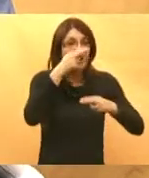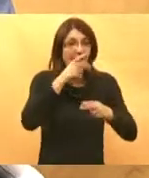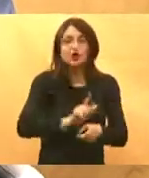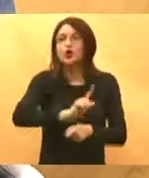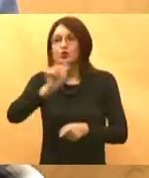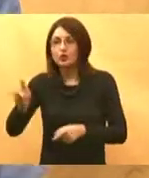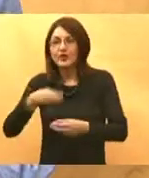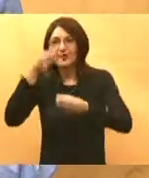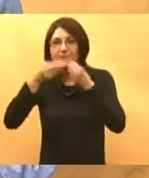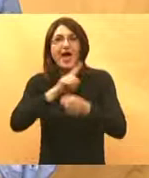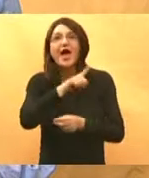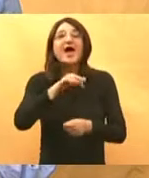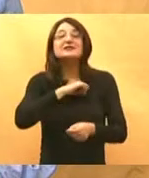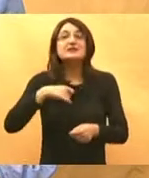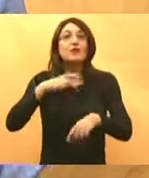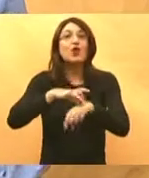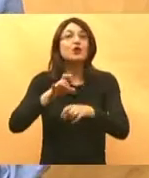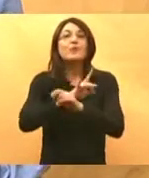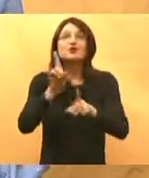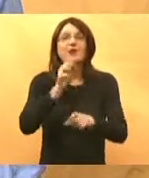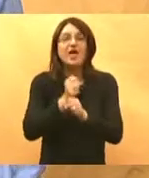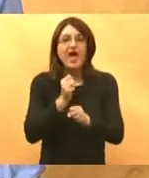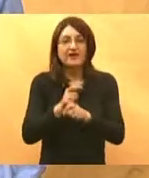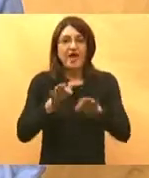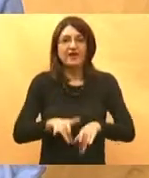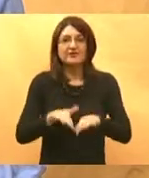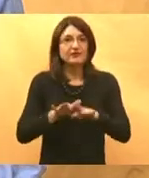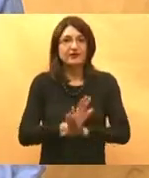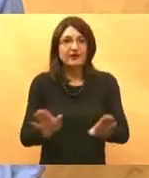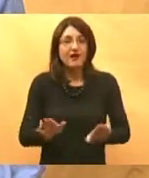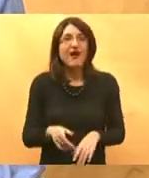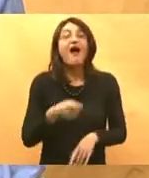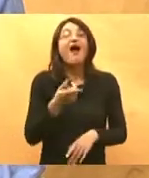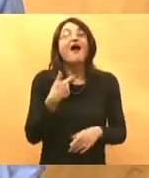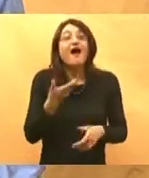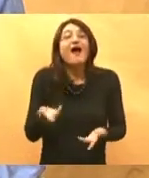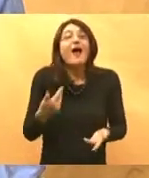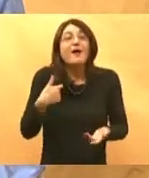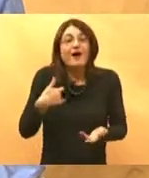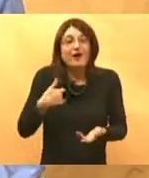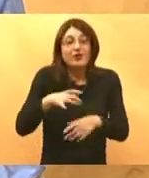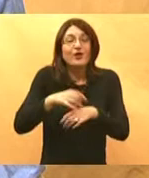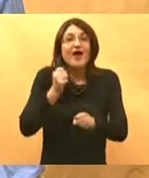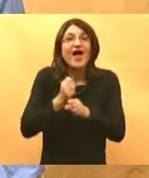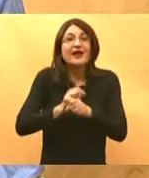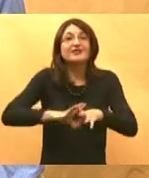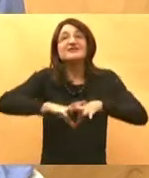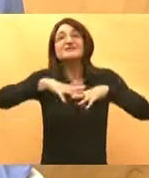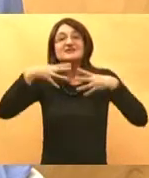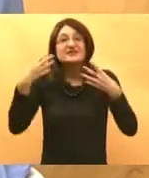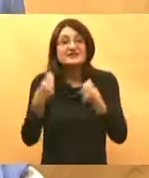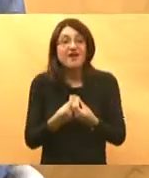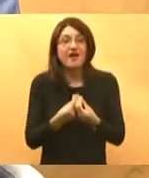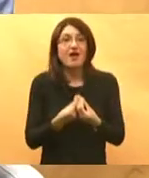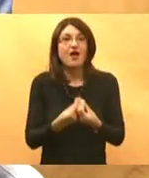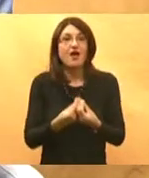sljedećeg pacijenta. tipka ništa u kompjuter. Mi to sve možemo, ali nam treba, ljudi, mi radimo kompletnu administraciju za HZZO. Mi smo